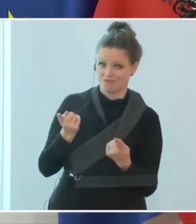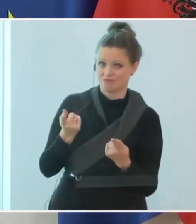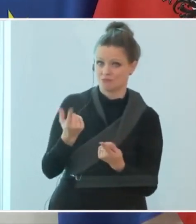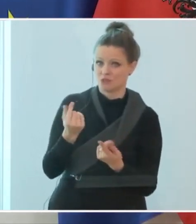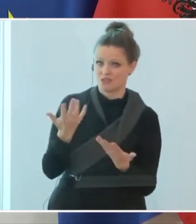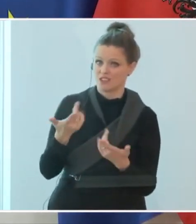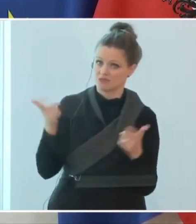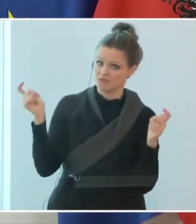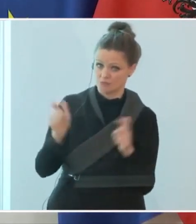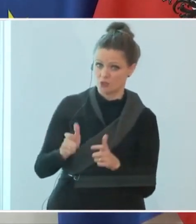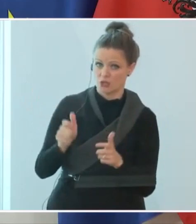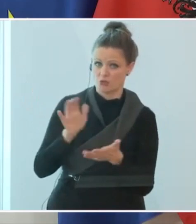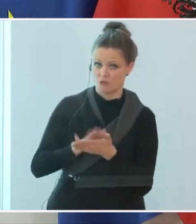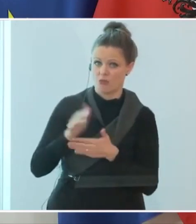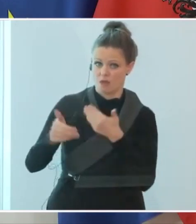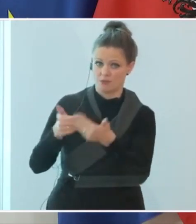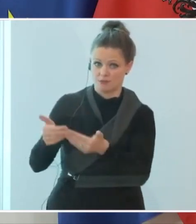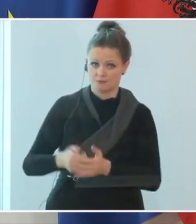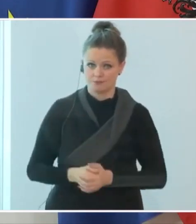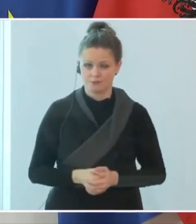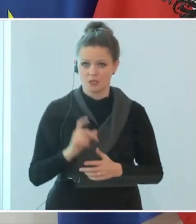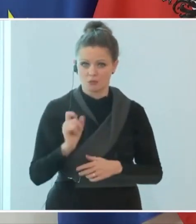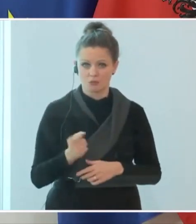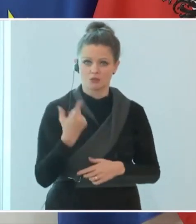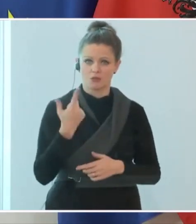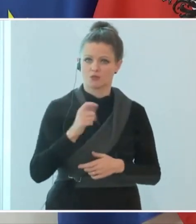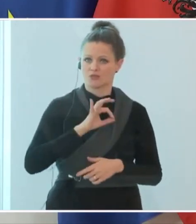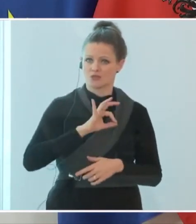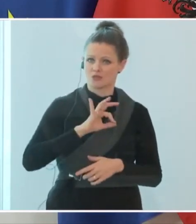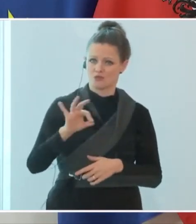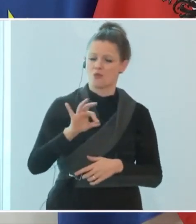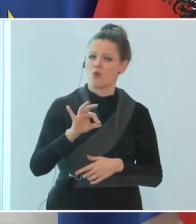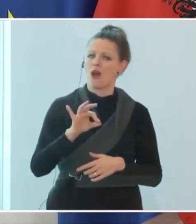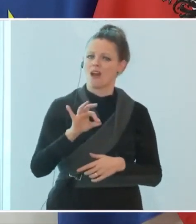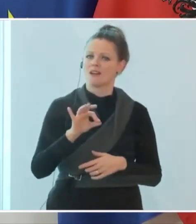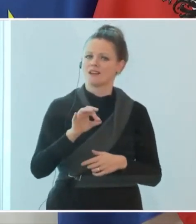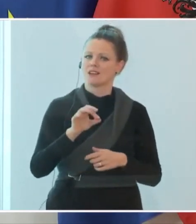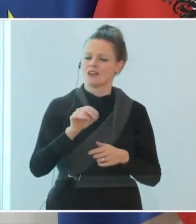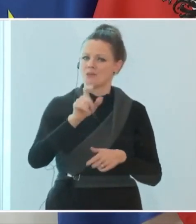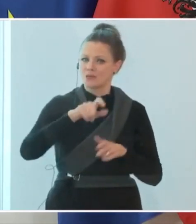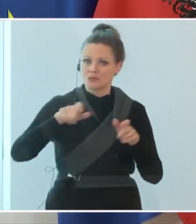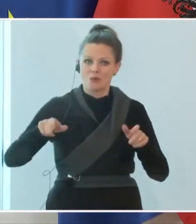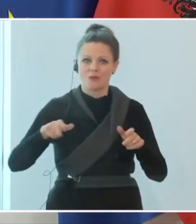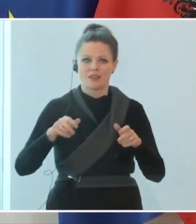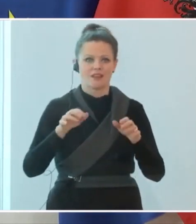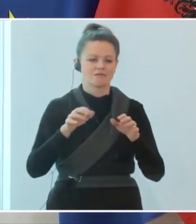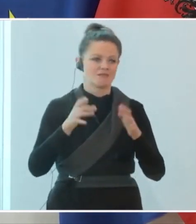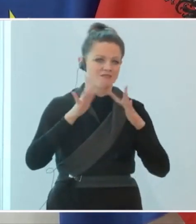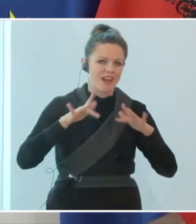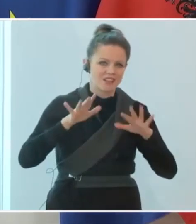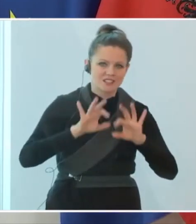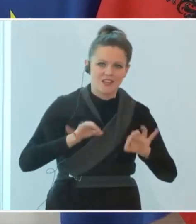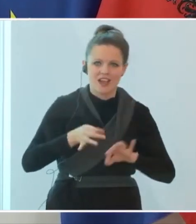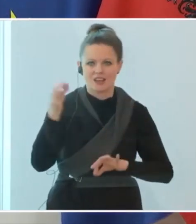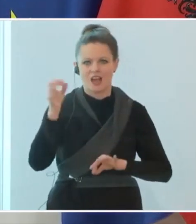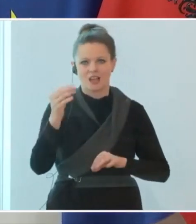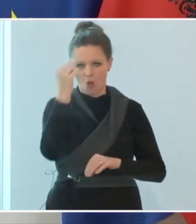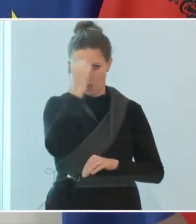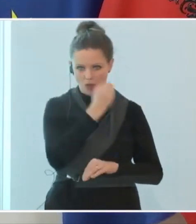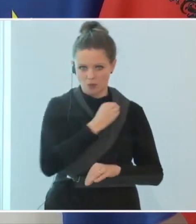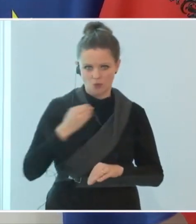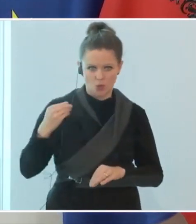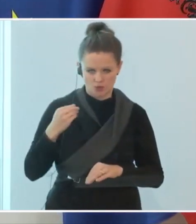dass es Beschränkungen gibt. Vor allem für die, die die Weihnachtsfeiertage Silvester oder das orthodoxe Weihnachten